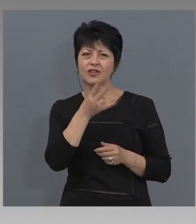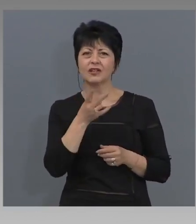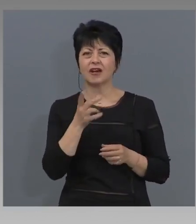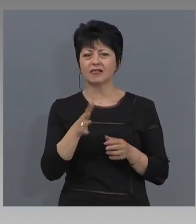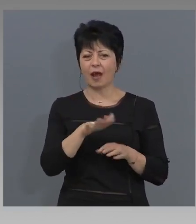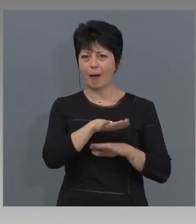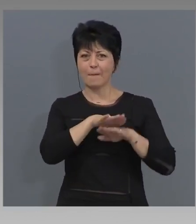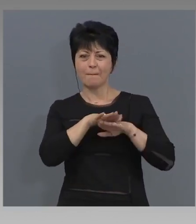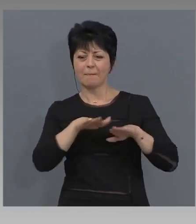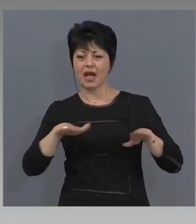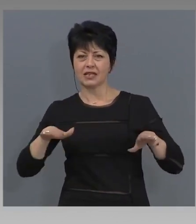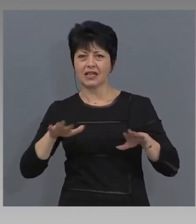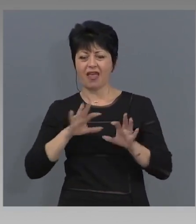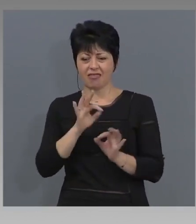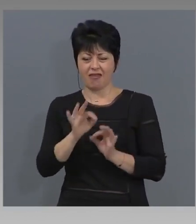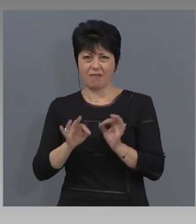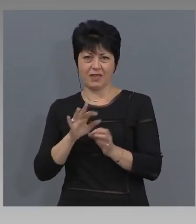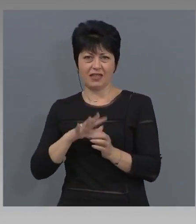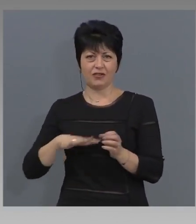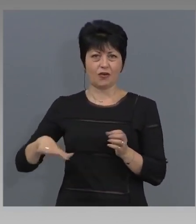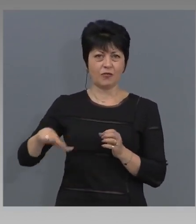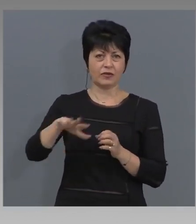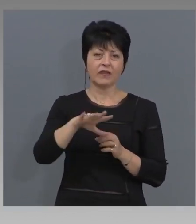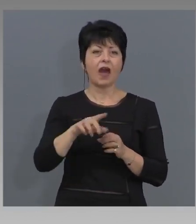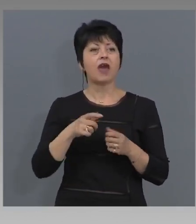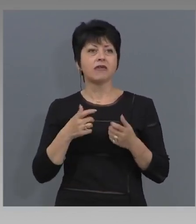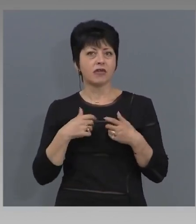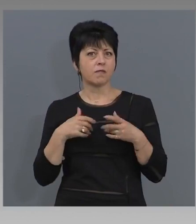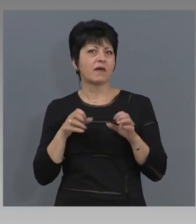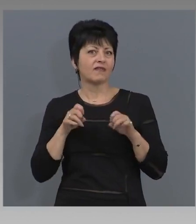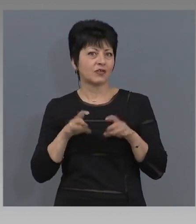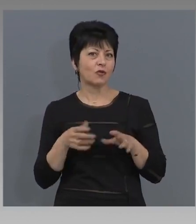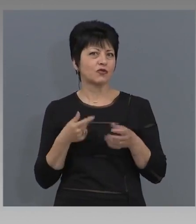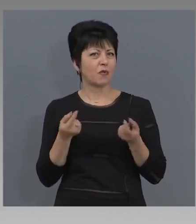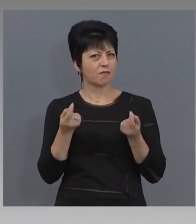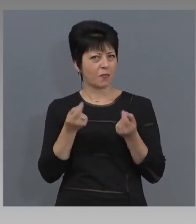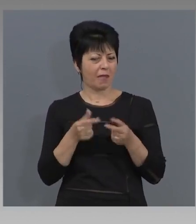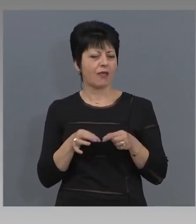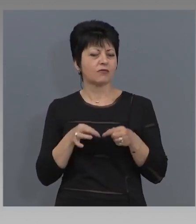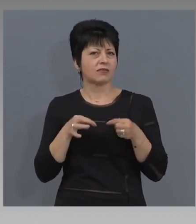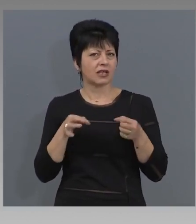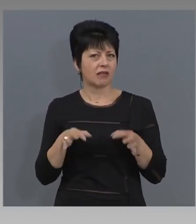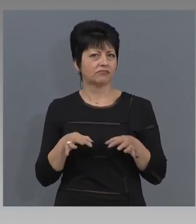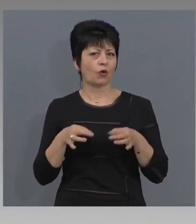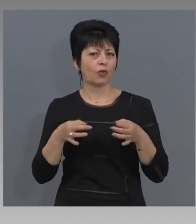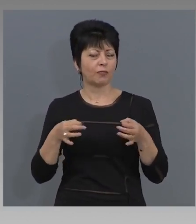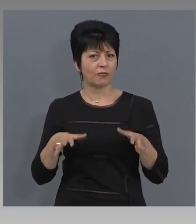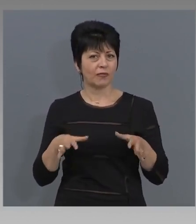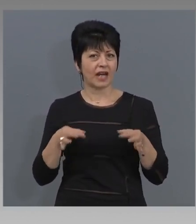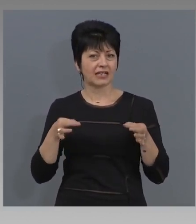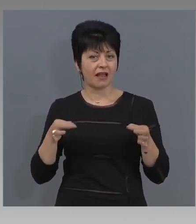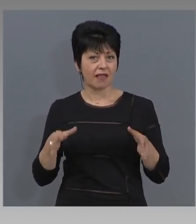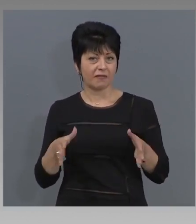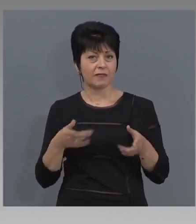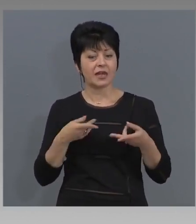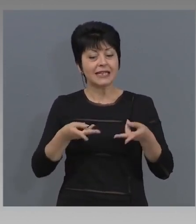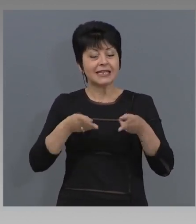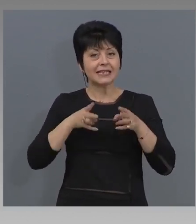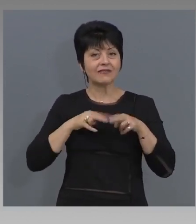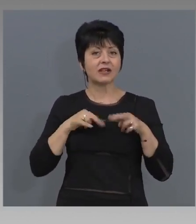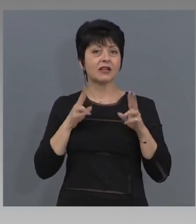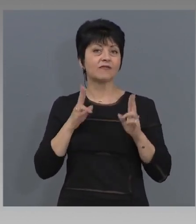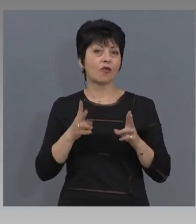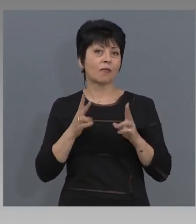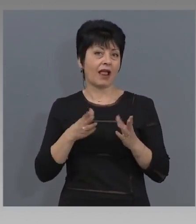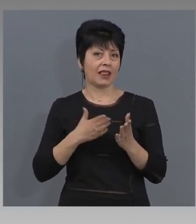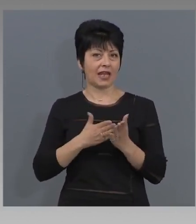епидемичната обстановка имаме възможност да ги разхлаваме и да се опитваме да се върнем към нормалния начин на живот, колкото